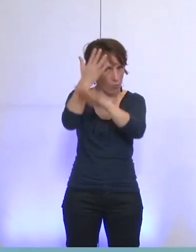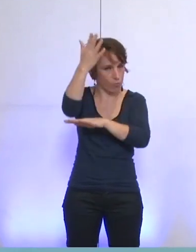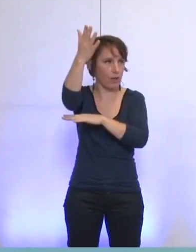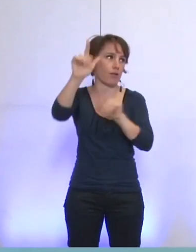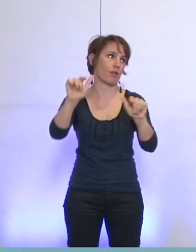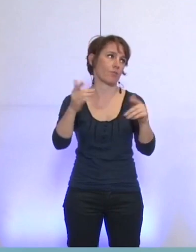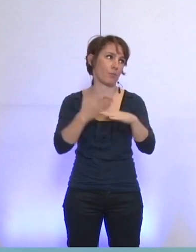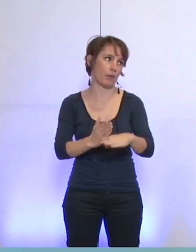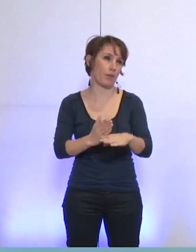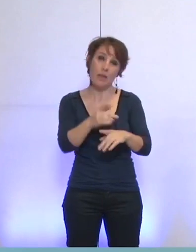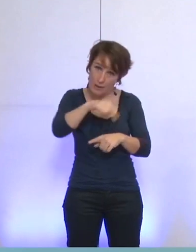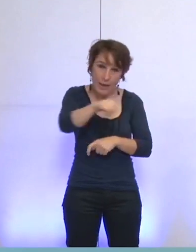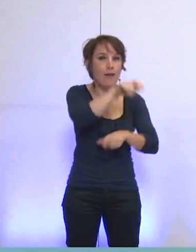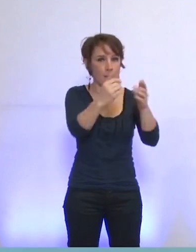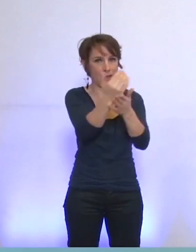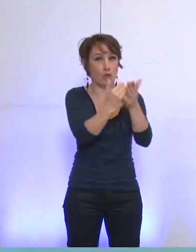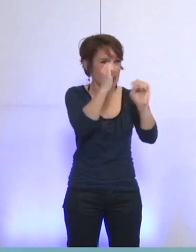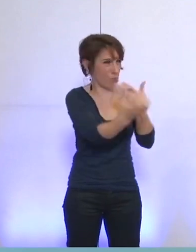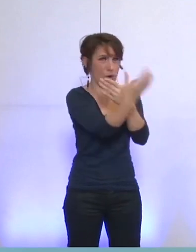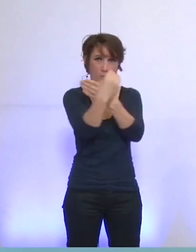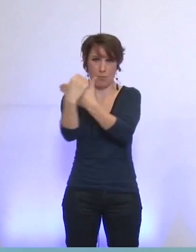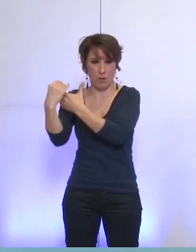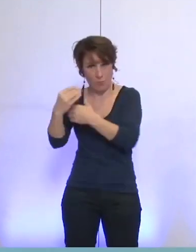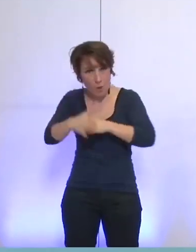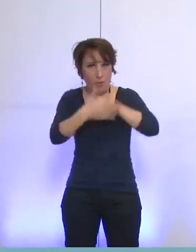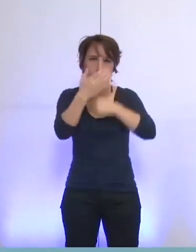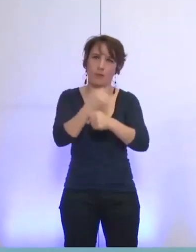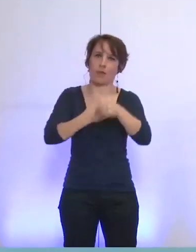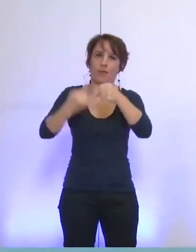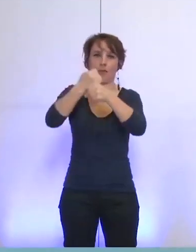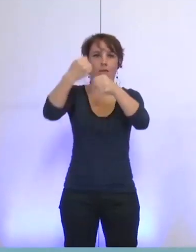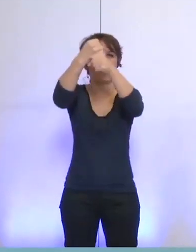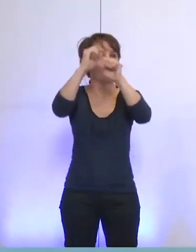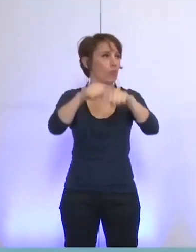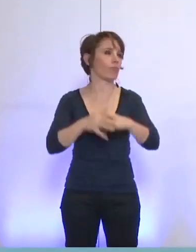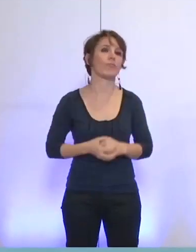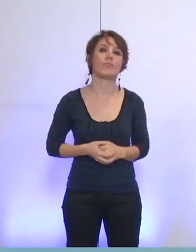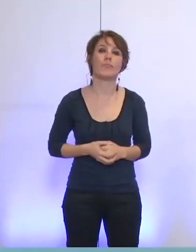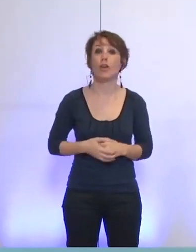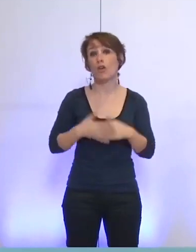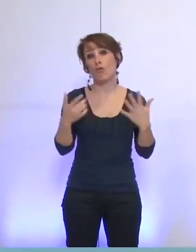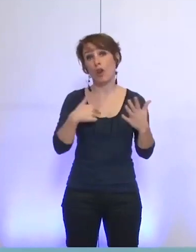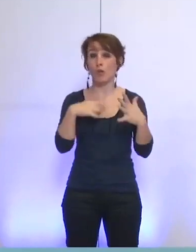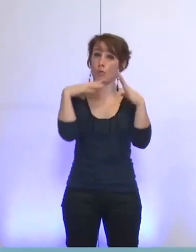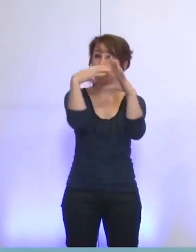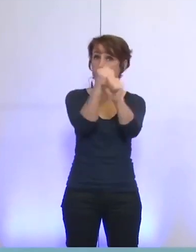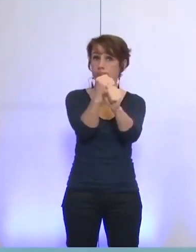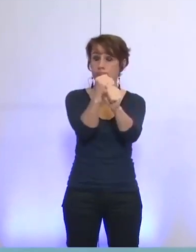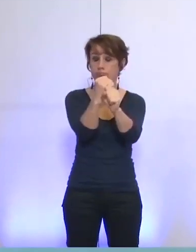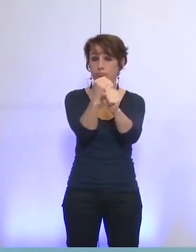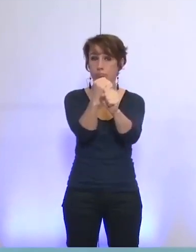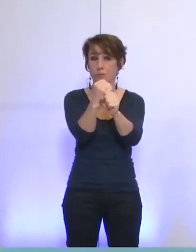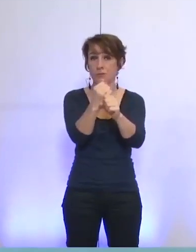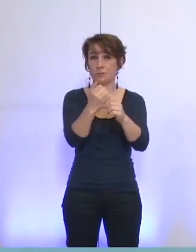que les salariés contribueront à cette création. Voilà ce que je tenais à dire dans